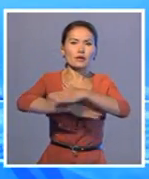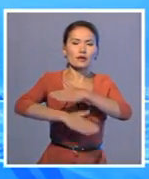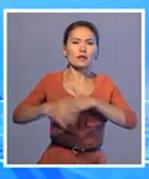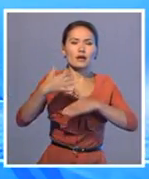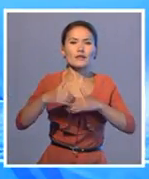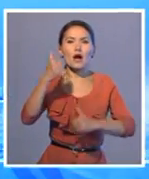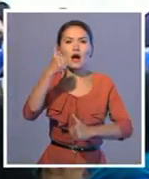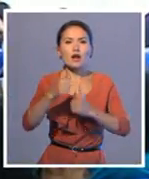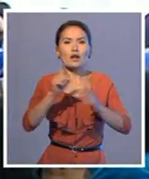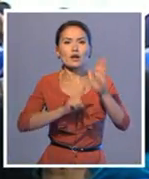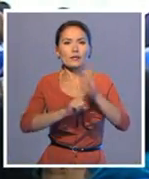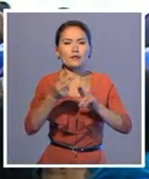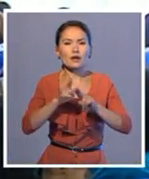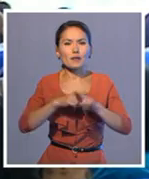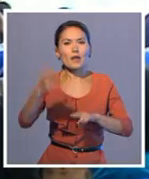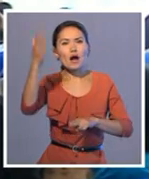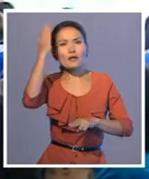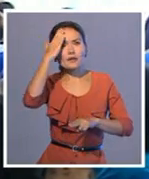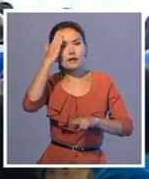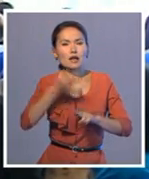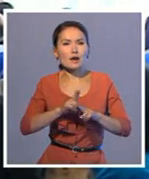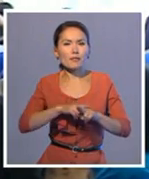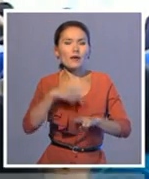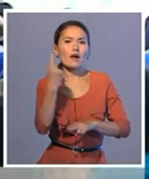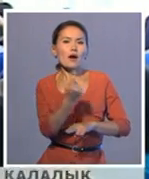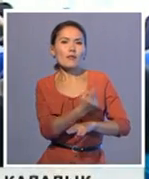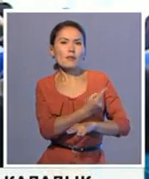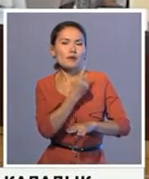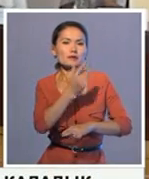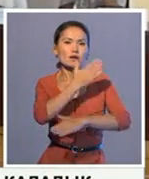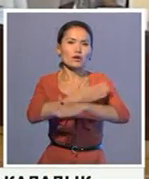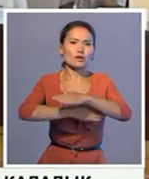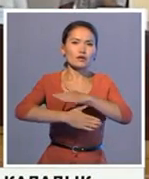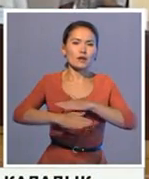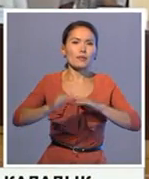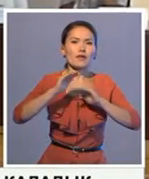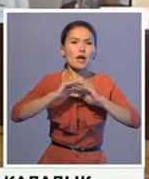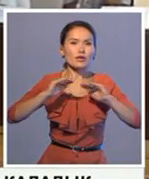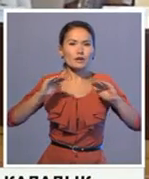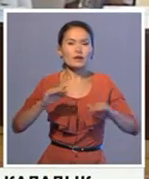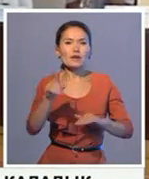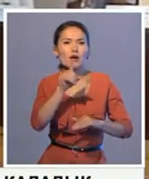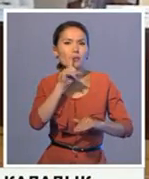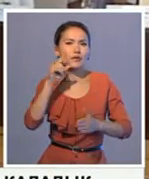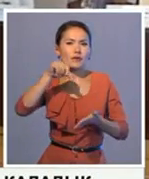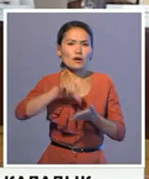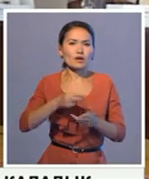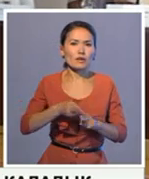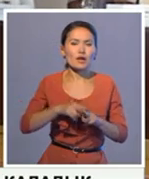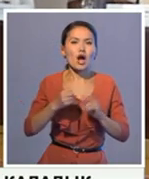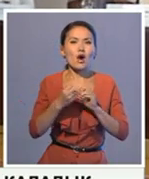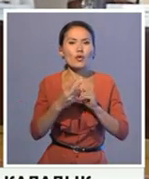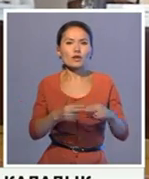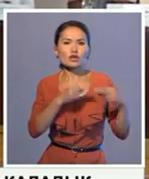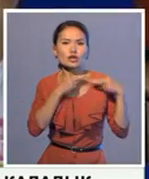асталды. Оған бойындағы дарынымен көпшілікті тәнтеткен азаматтар ғатсыуда жет ауданнан үріктеліп, қалалық байқауда бағын сынаған 12